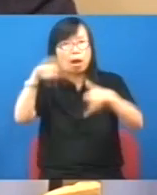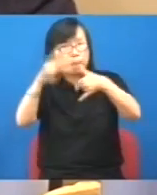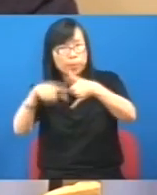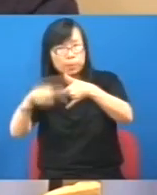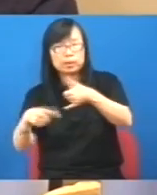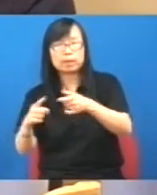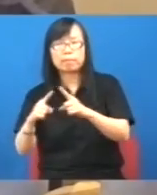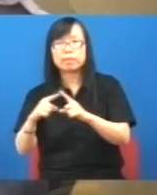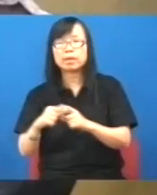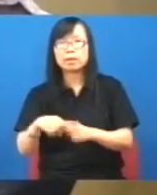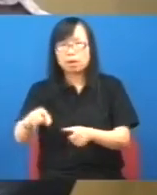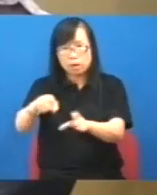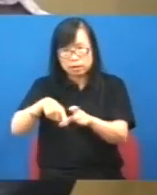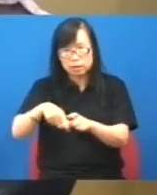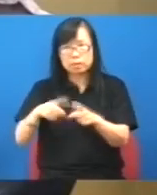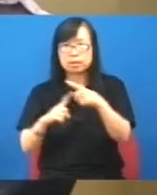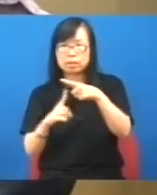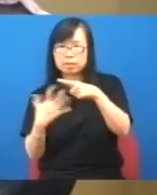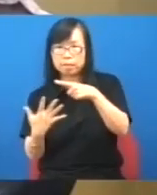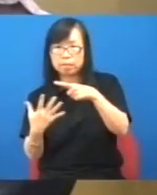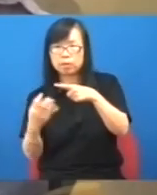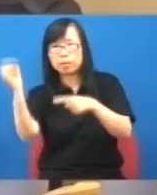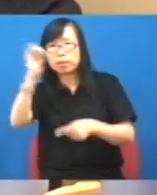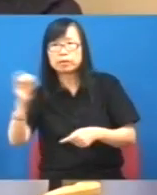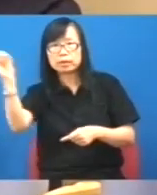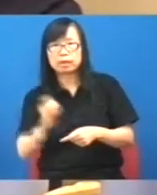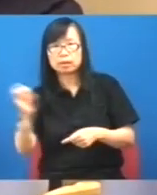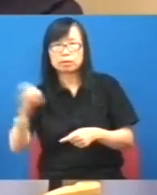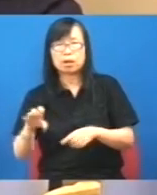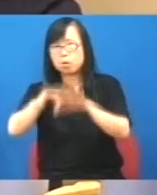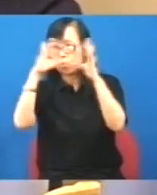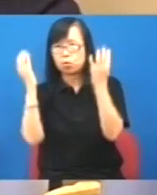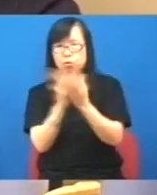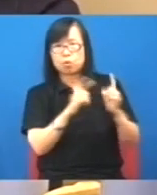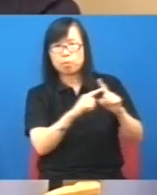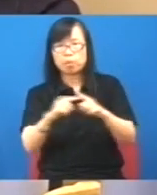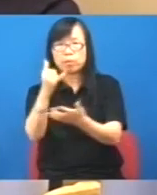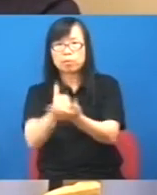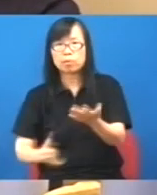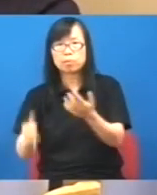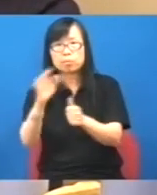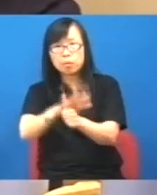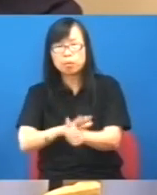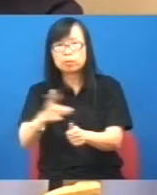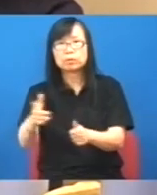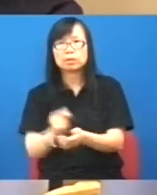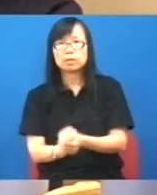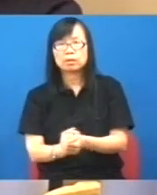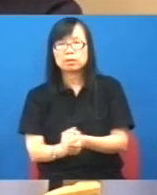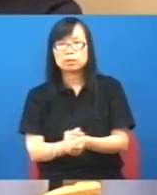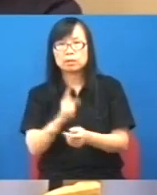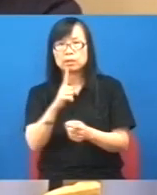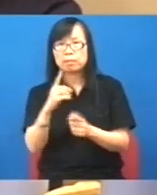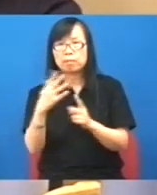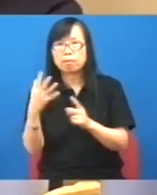收入的15%去做一個全民退保15%怎樣搞你只有